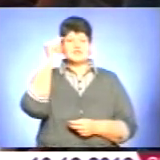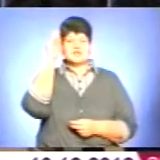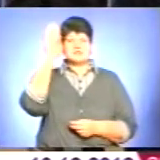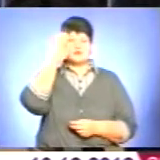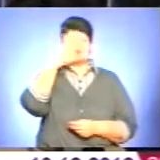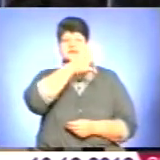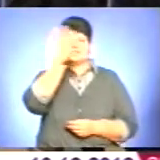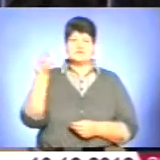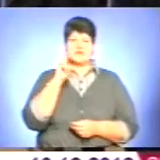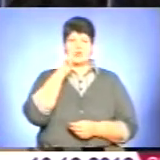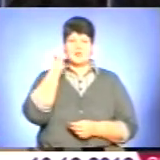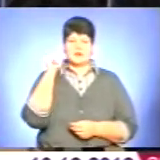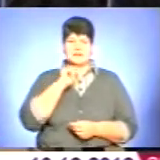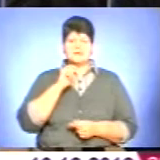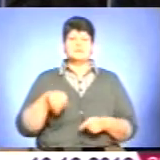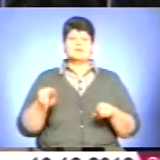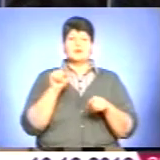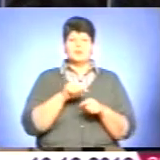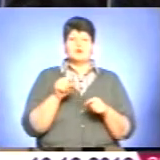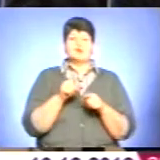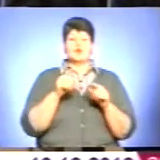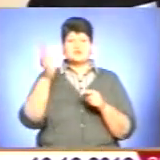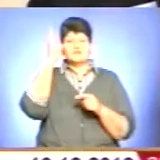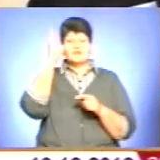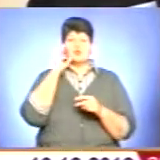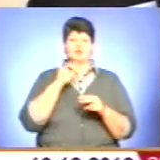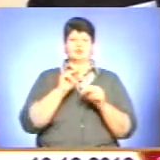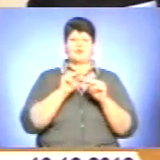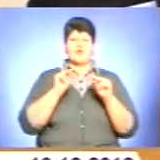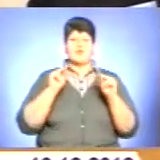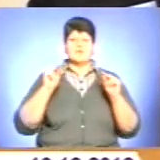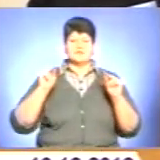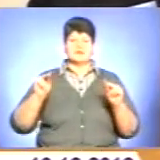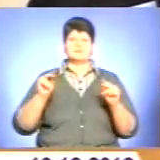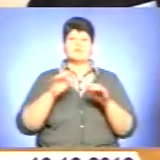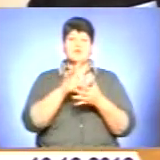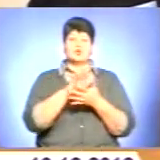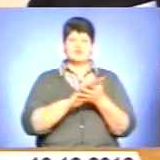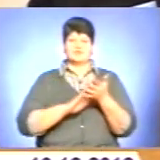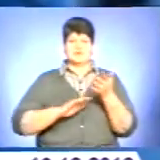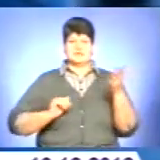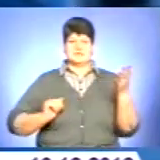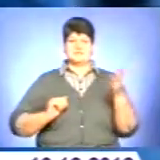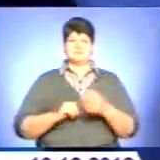всієї України. Тобто освітньо-духовна місія Бучацької-Веселянської святині продовжується.